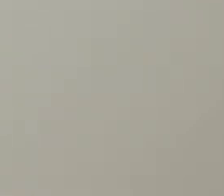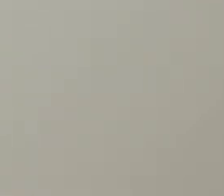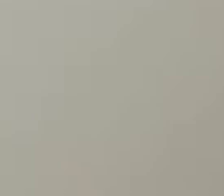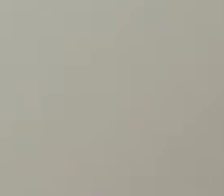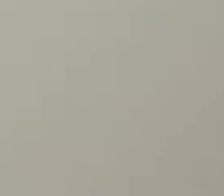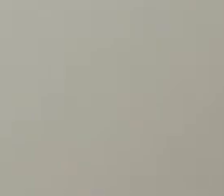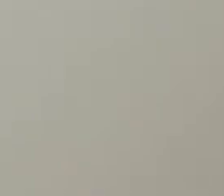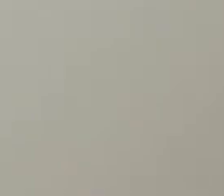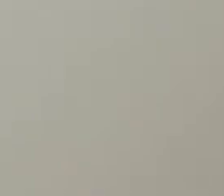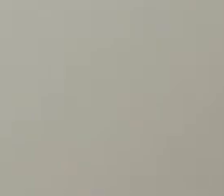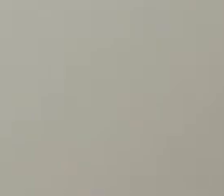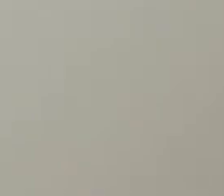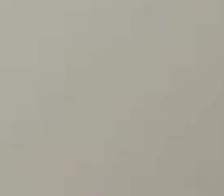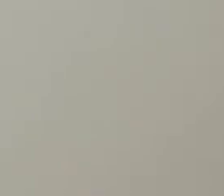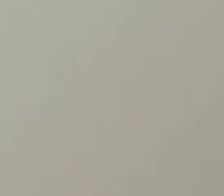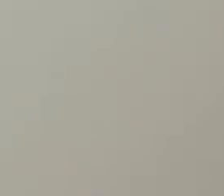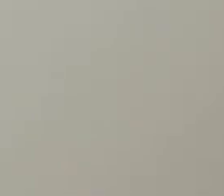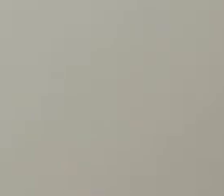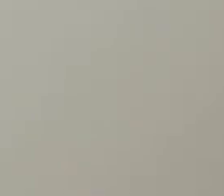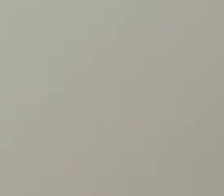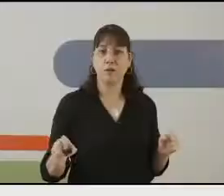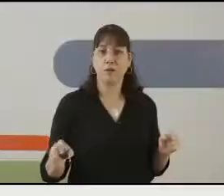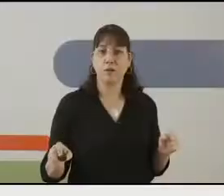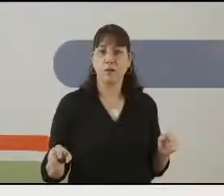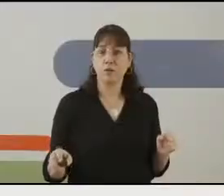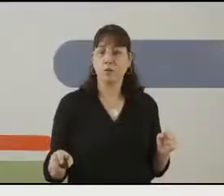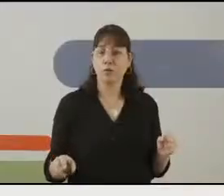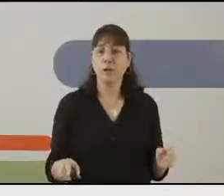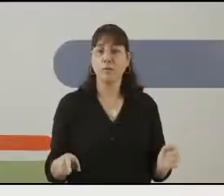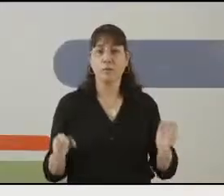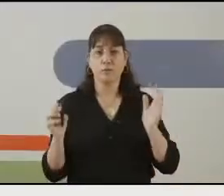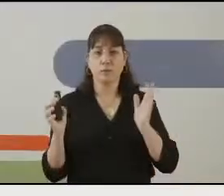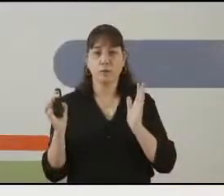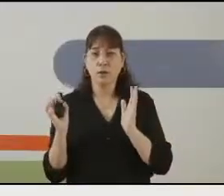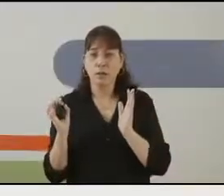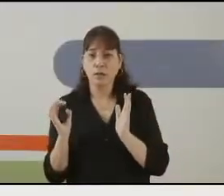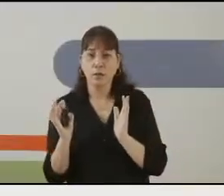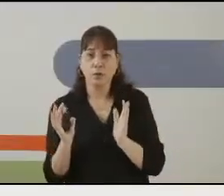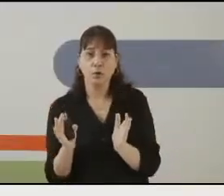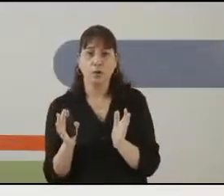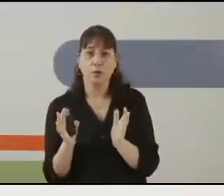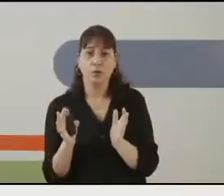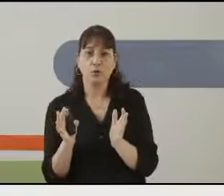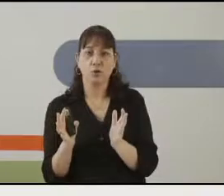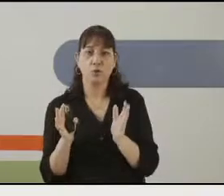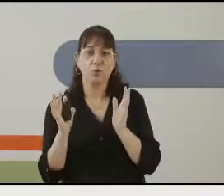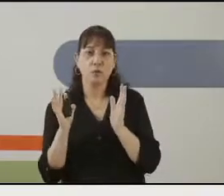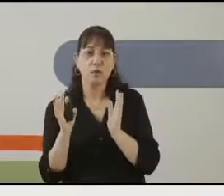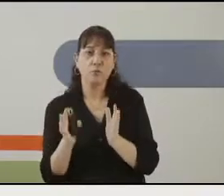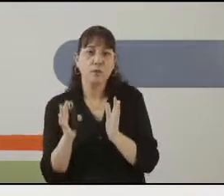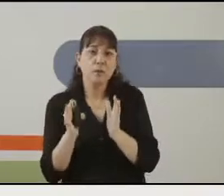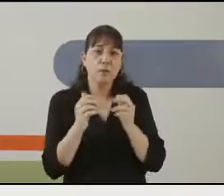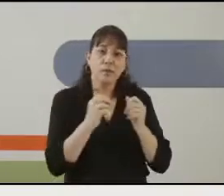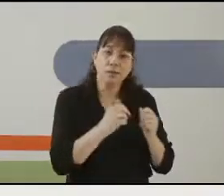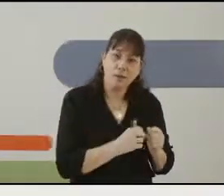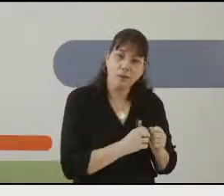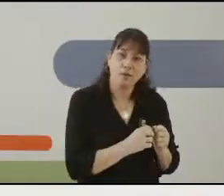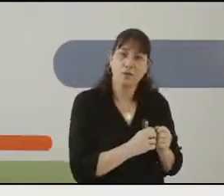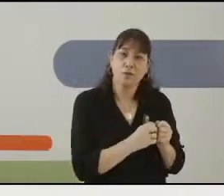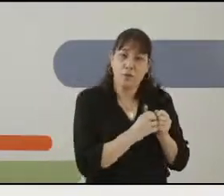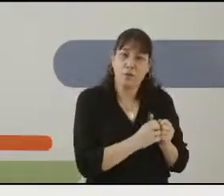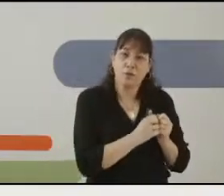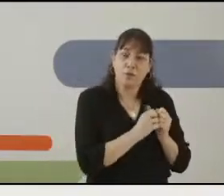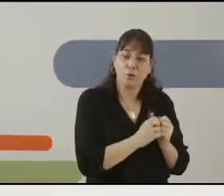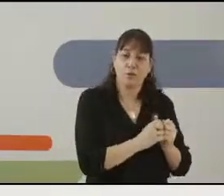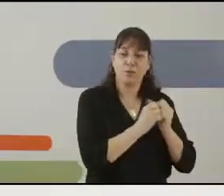באופן הזה, בואו נראה איך הוא מפריד אותם עכשיו. הוא שם את הבובות הרקות שלו, הוא שם אותם במיטה,